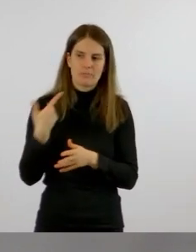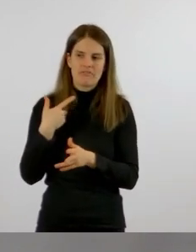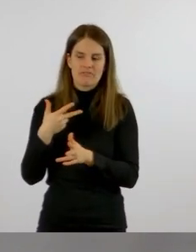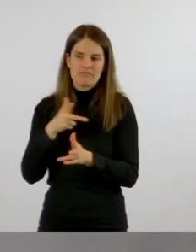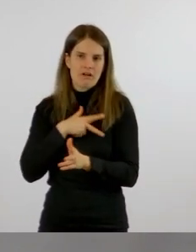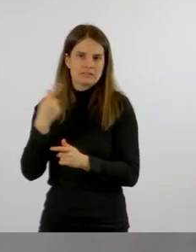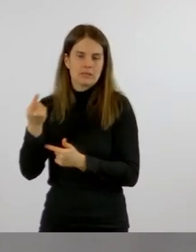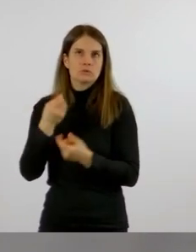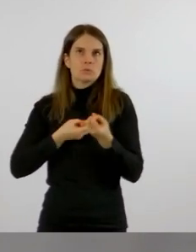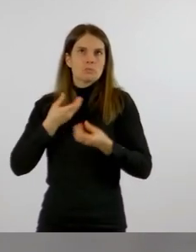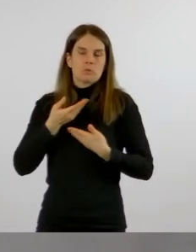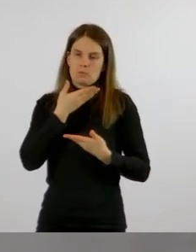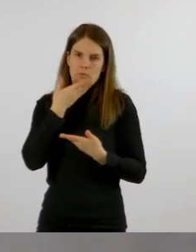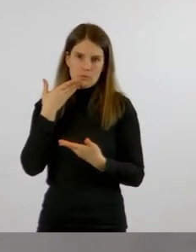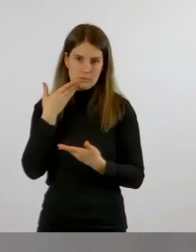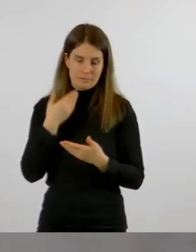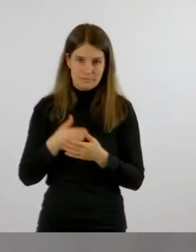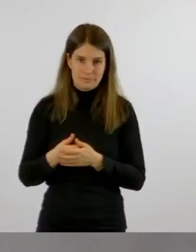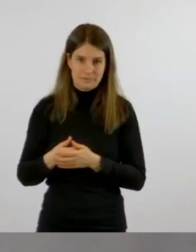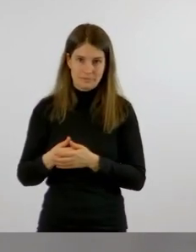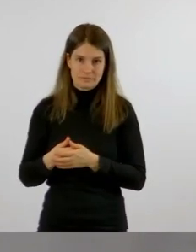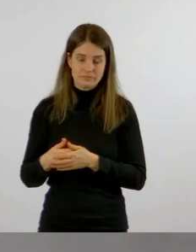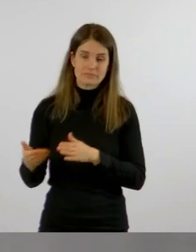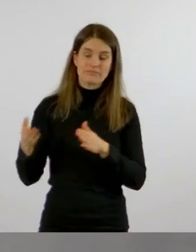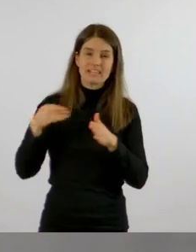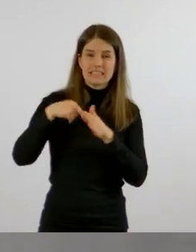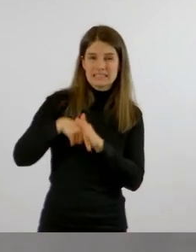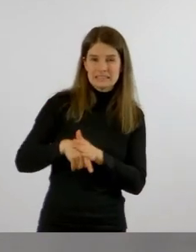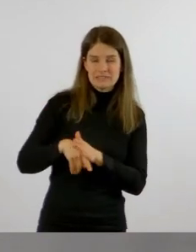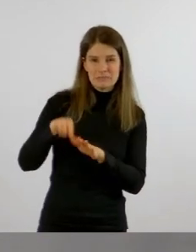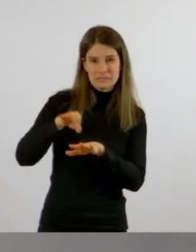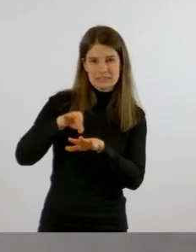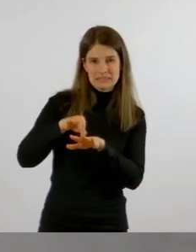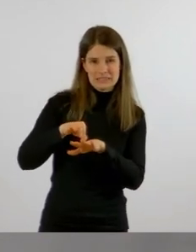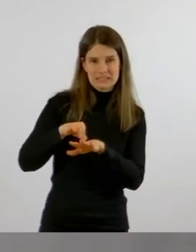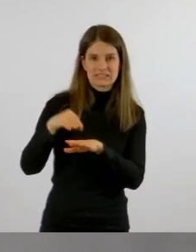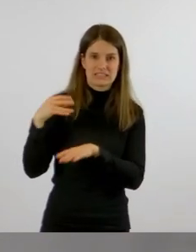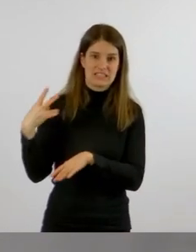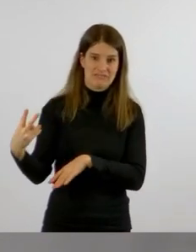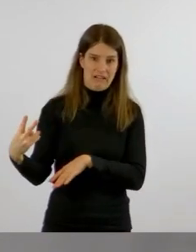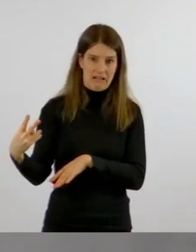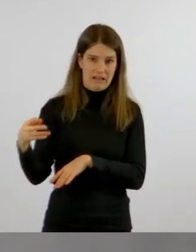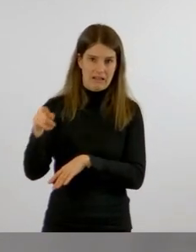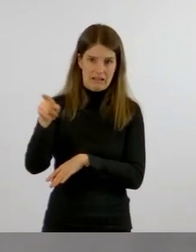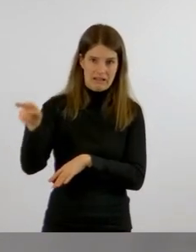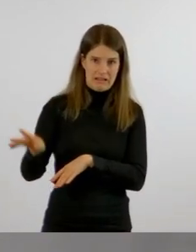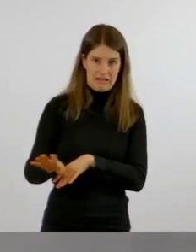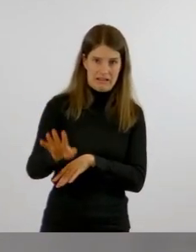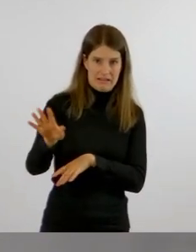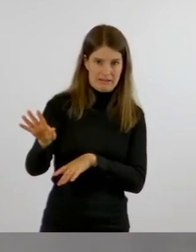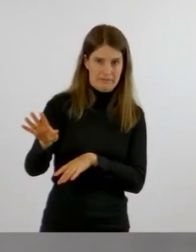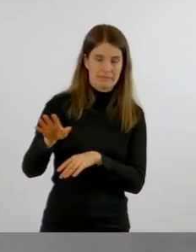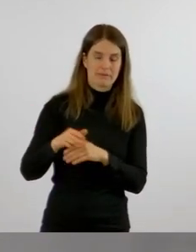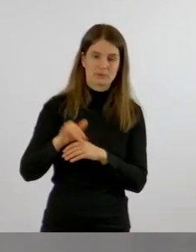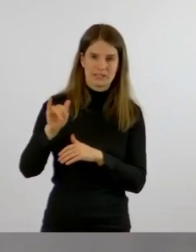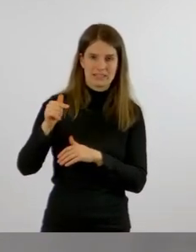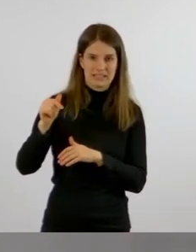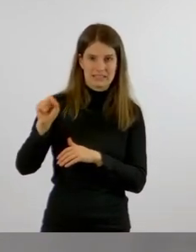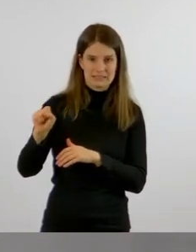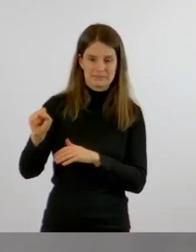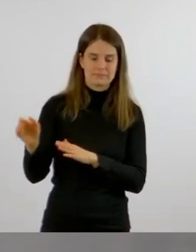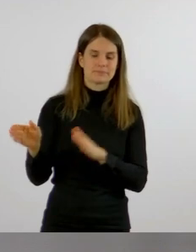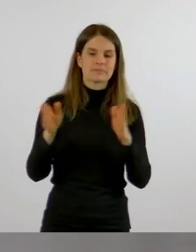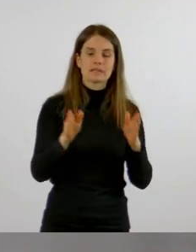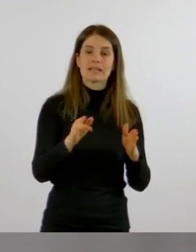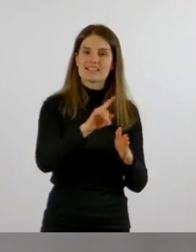ist. Intensivmedizinisch befinden sich zwei Patienten in stationärer Behandlung. In Zeitz